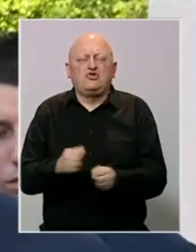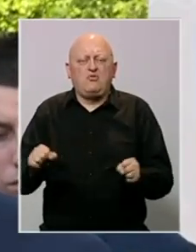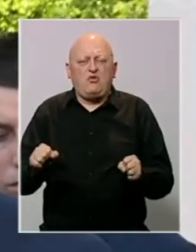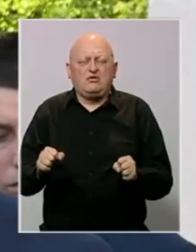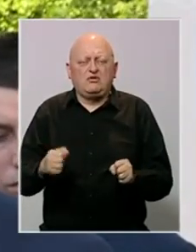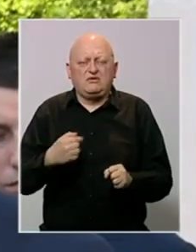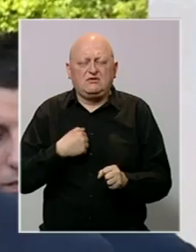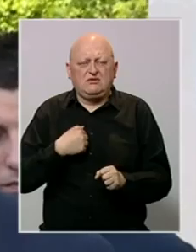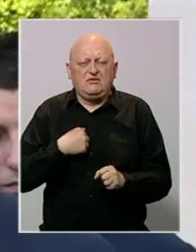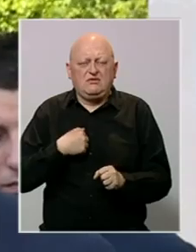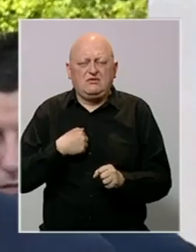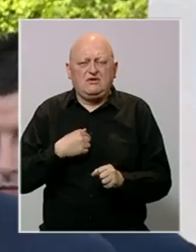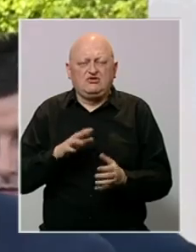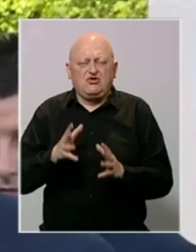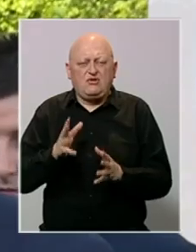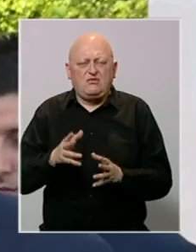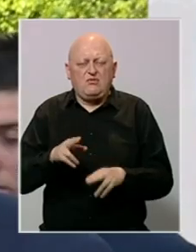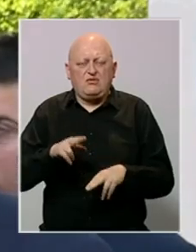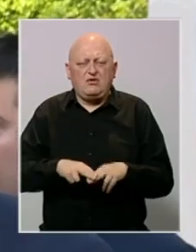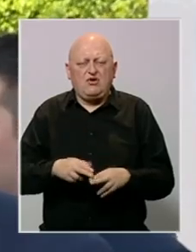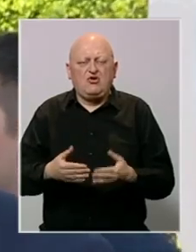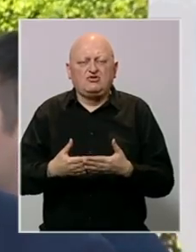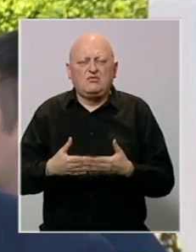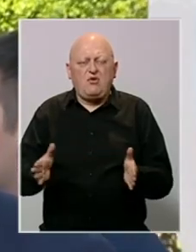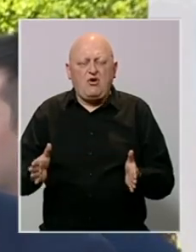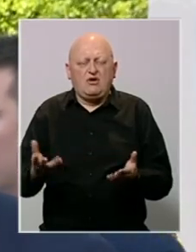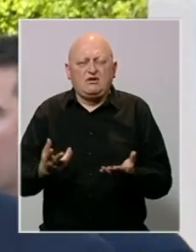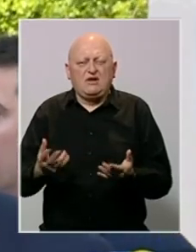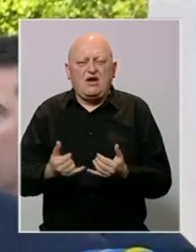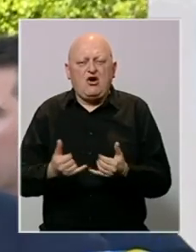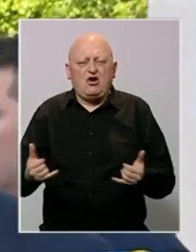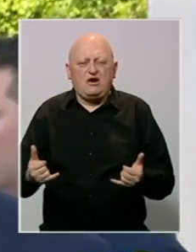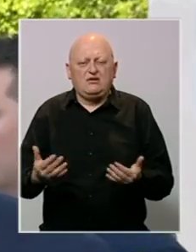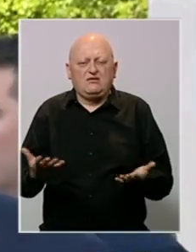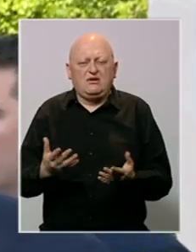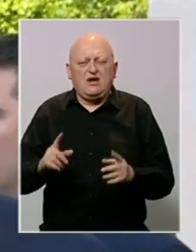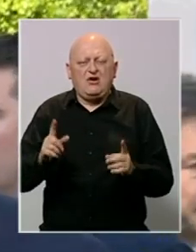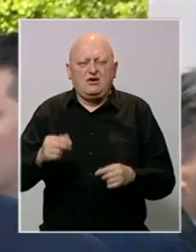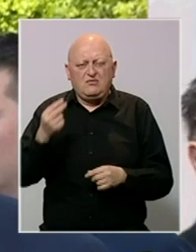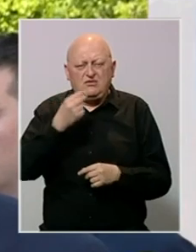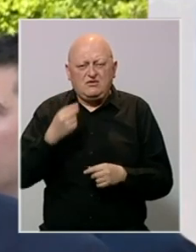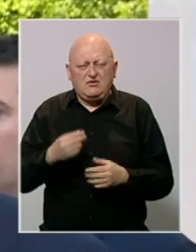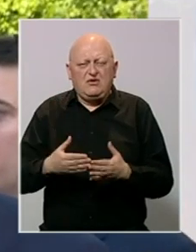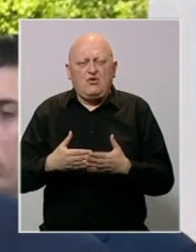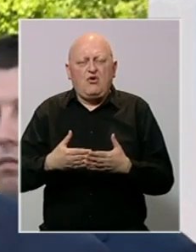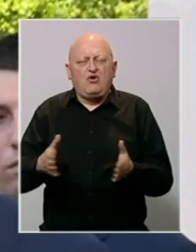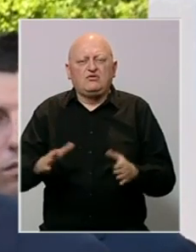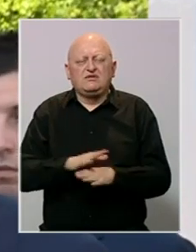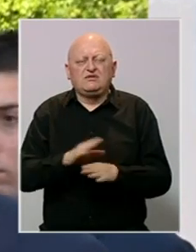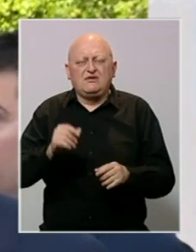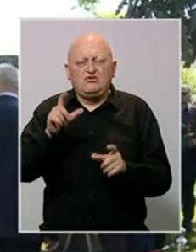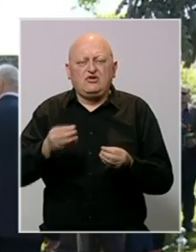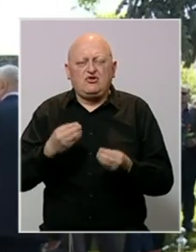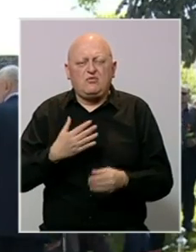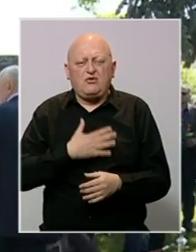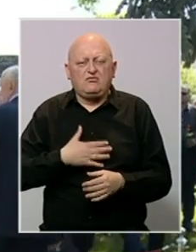ali naše je oprediljenje da ostanemo otvoren i kao grad, i kao Republika Srpska za otvoreni i smo za sve ljude dobre